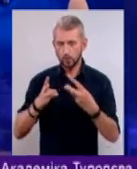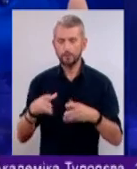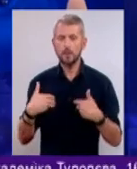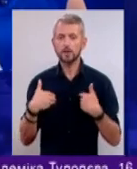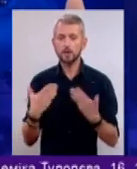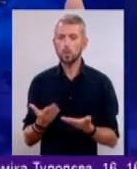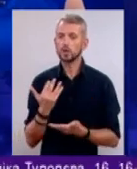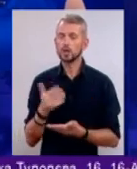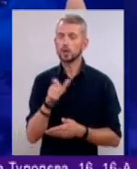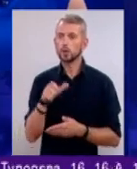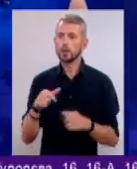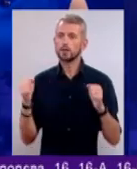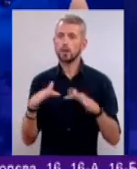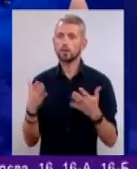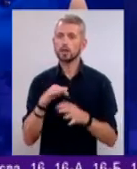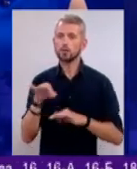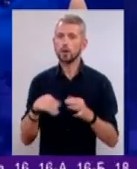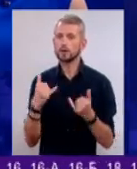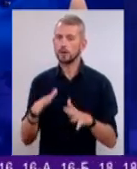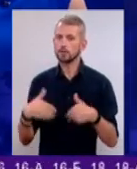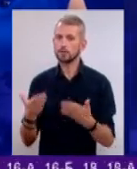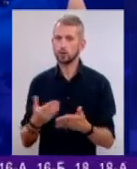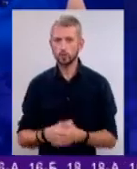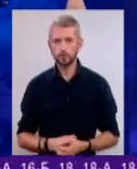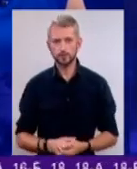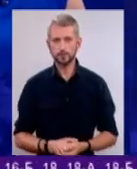вітаю. Скільки людей зібралося, які проекти зараз презентують?